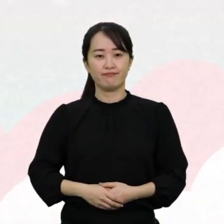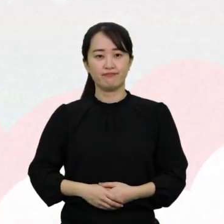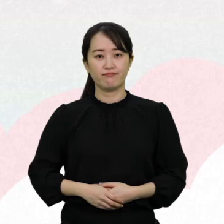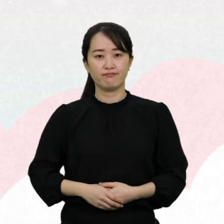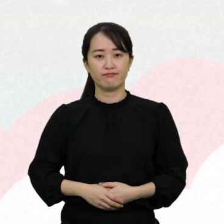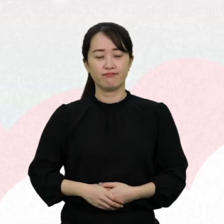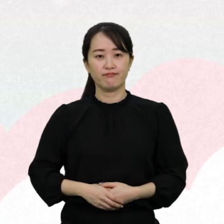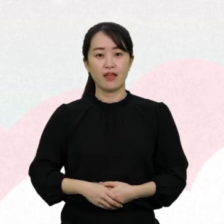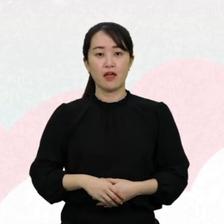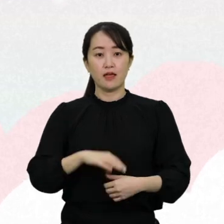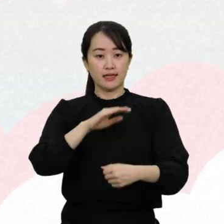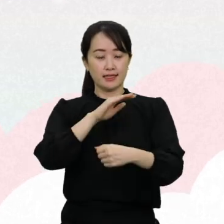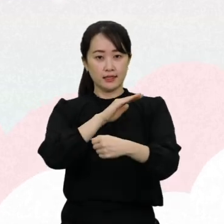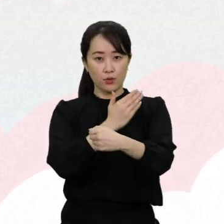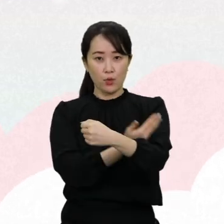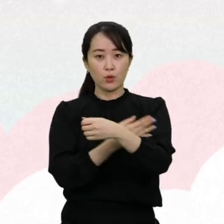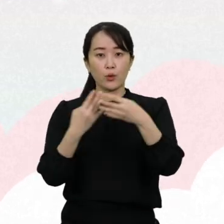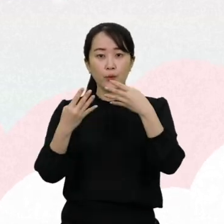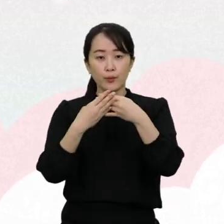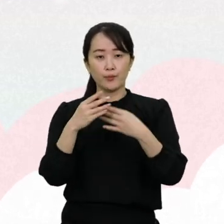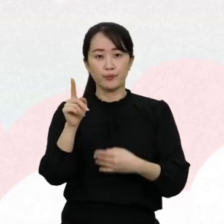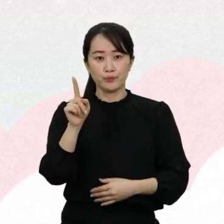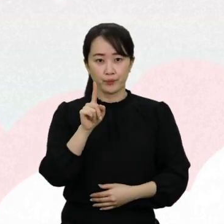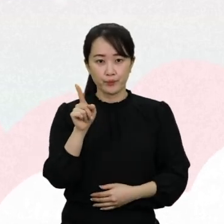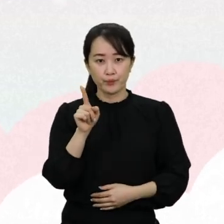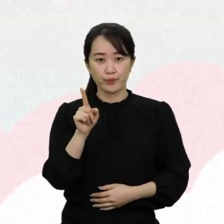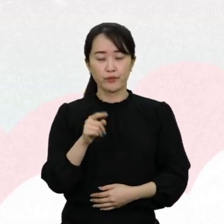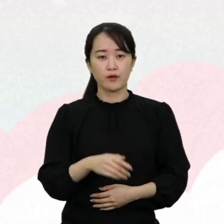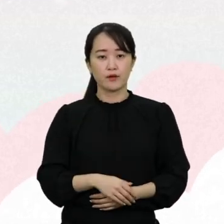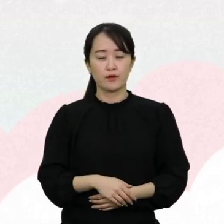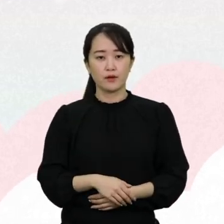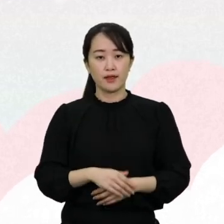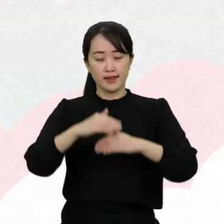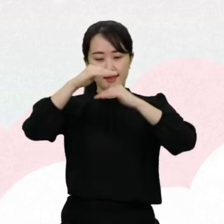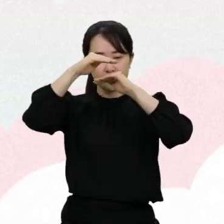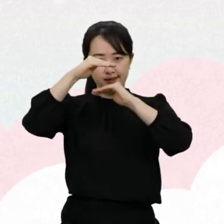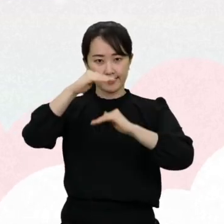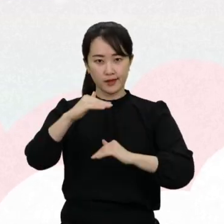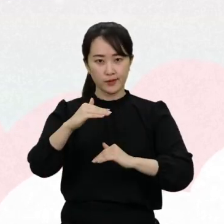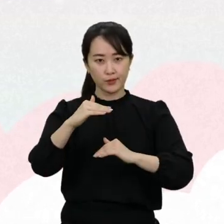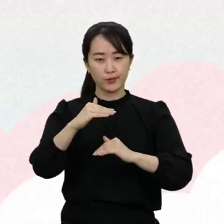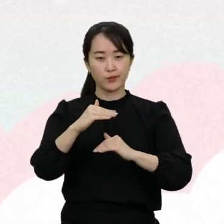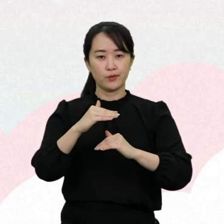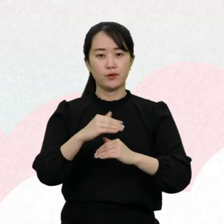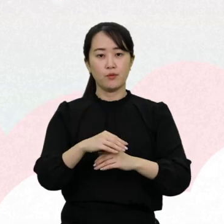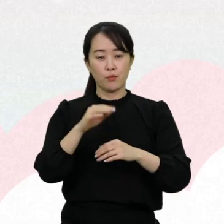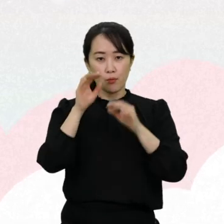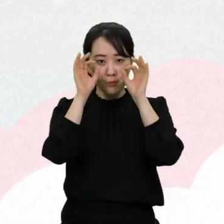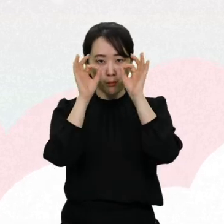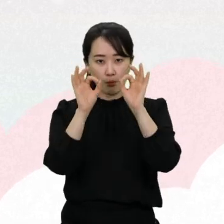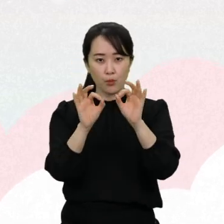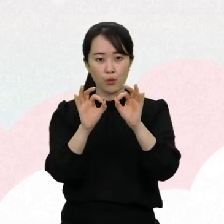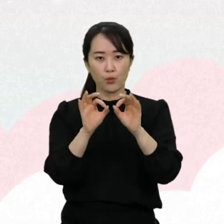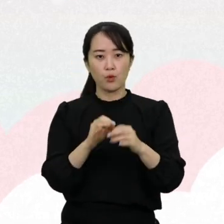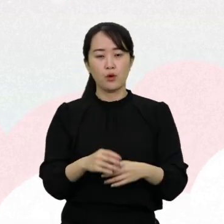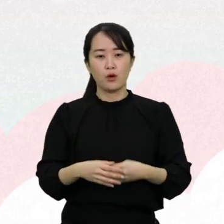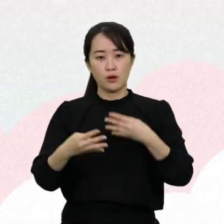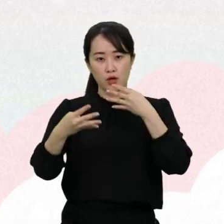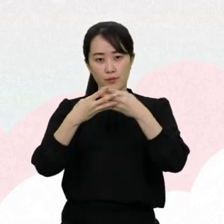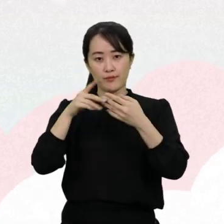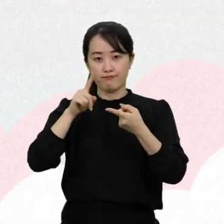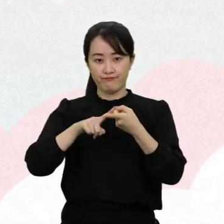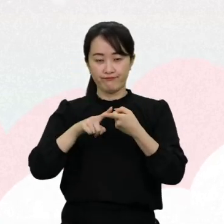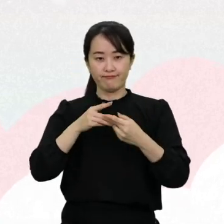유엔장애인권리협약이란 무엇인지, 그 구성과 내용 등을 둘러보고 협약의 비준현황에 대해